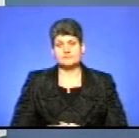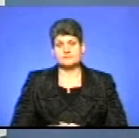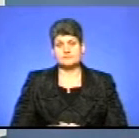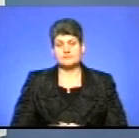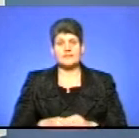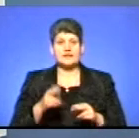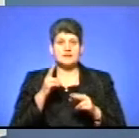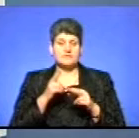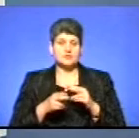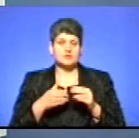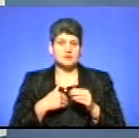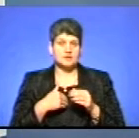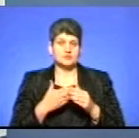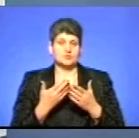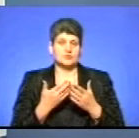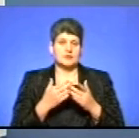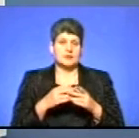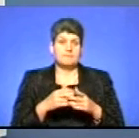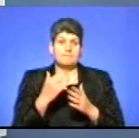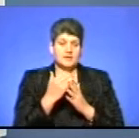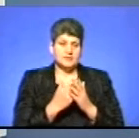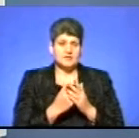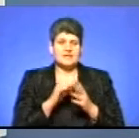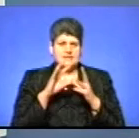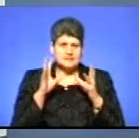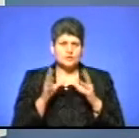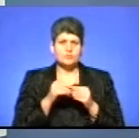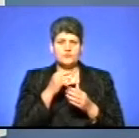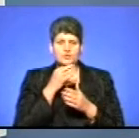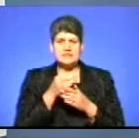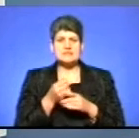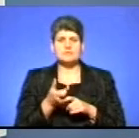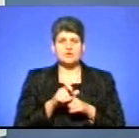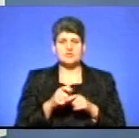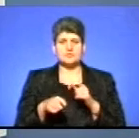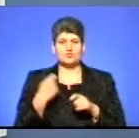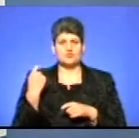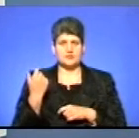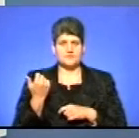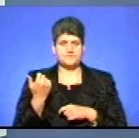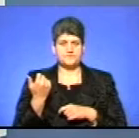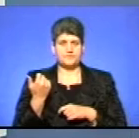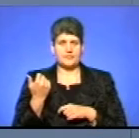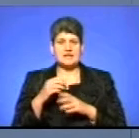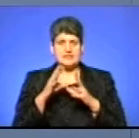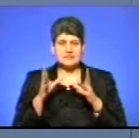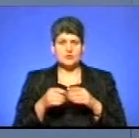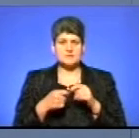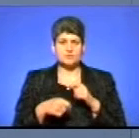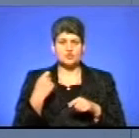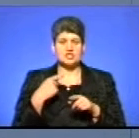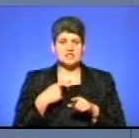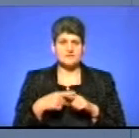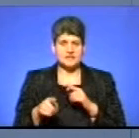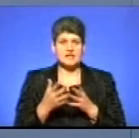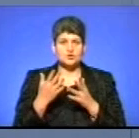І на завершення нашого ефіру хочу, щоб ви нагадали, яка відповідальність загалом діє в Україні за перевищення швидкості. За перевищення швидкості в нас,